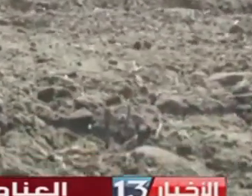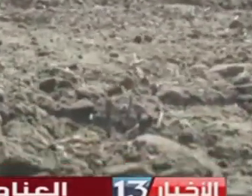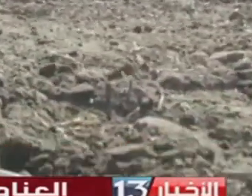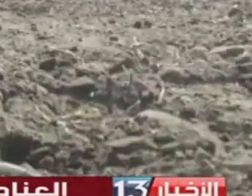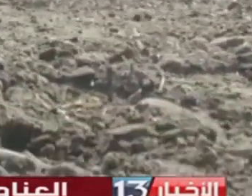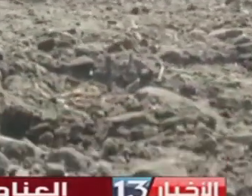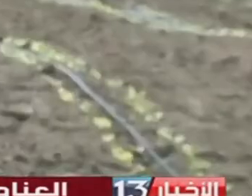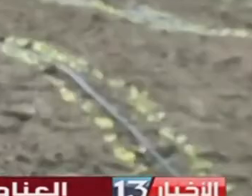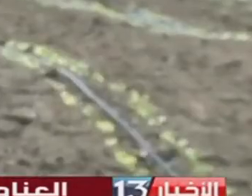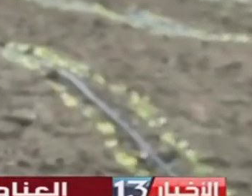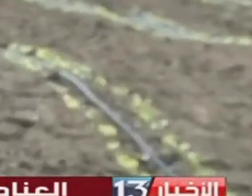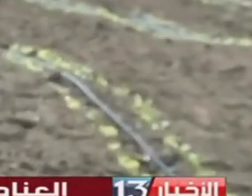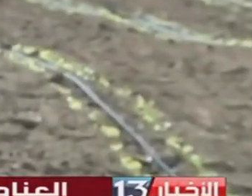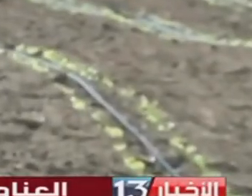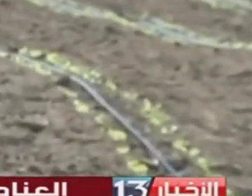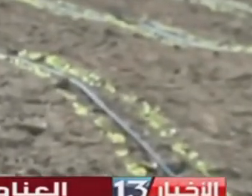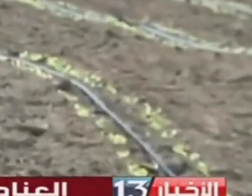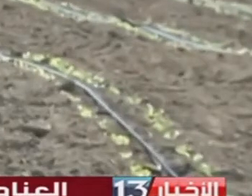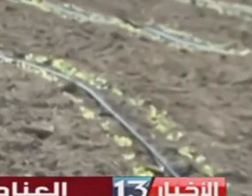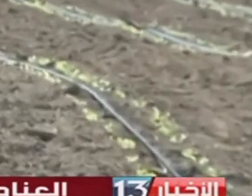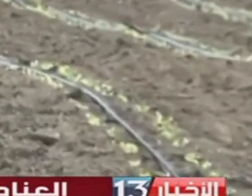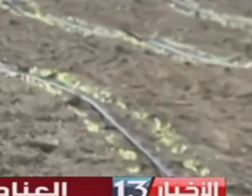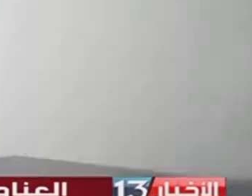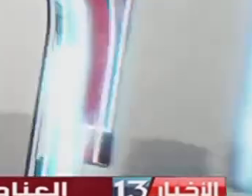الوطن القبلي وتستنزف جهودهم